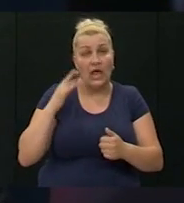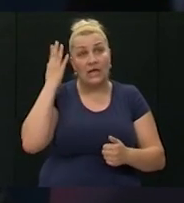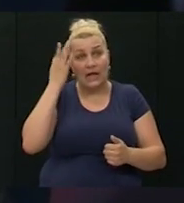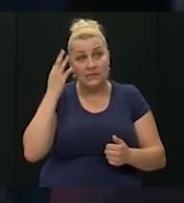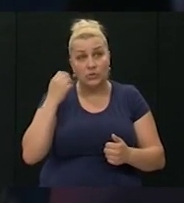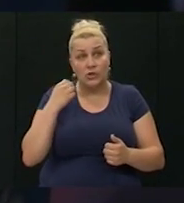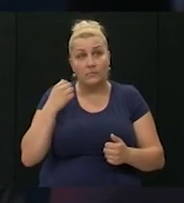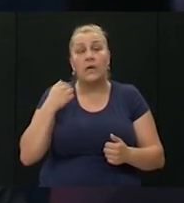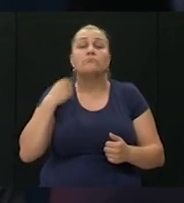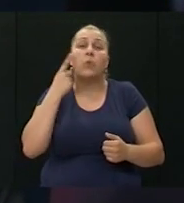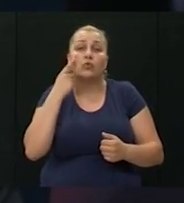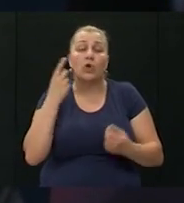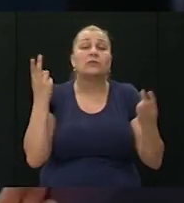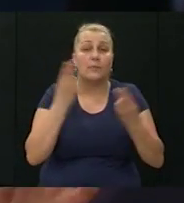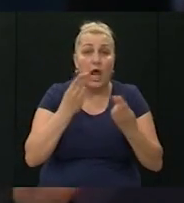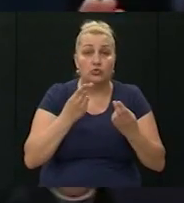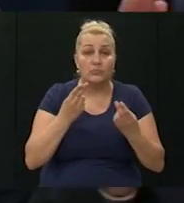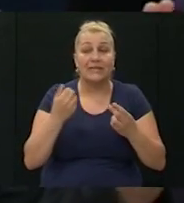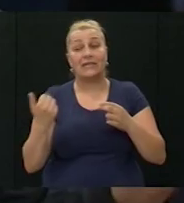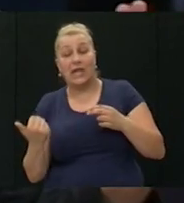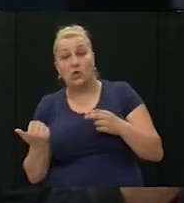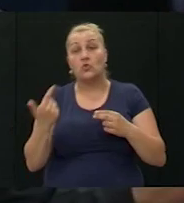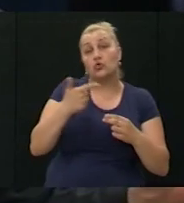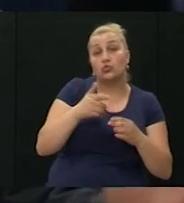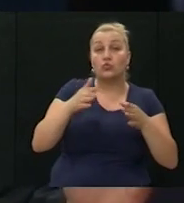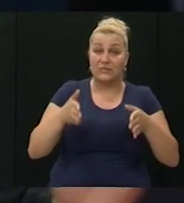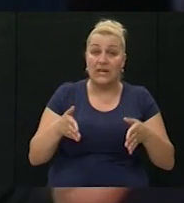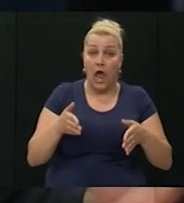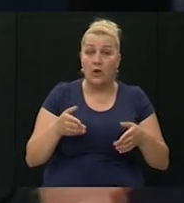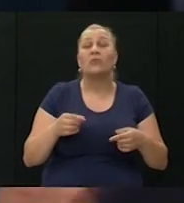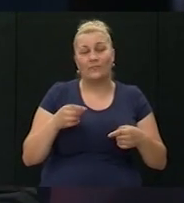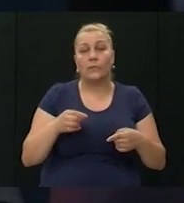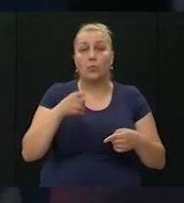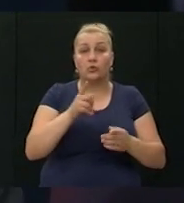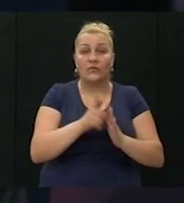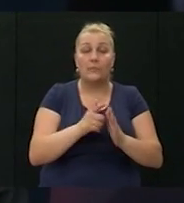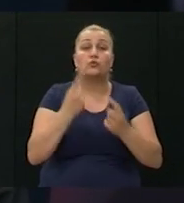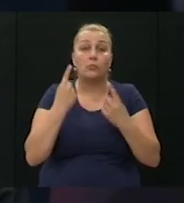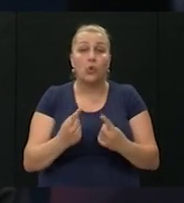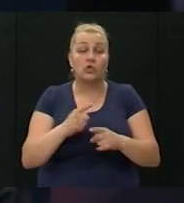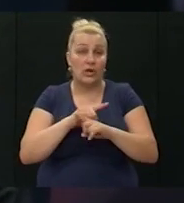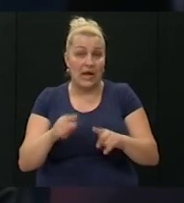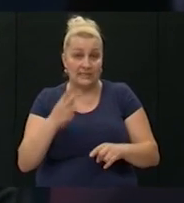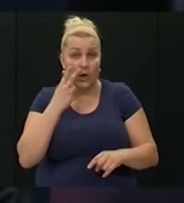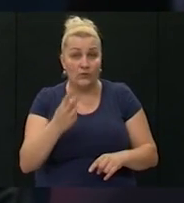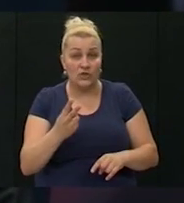pokušao zaista razumijeti ajmo reći to i jednu i drugu stranu. A tada su zaista postojala neke razlike u viđenjima.